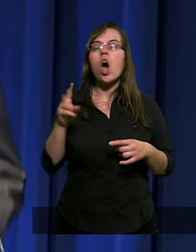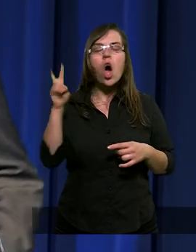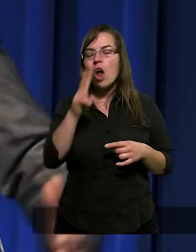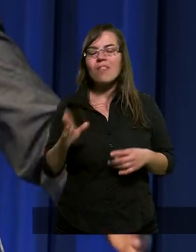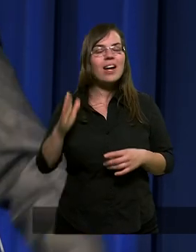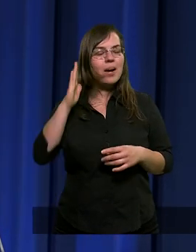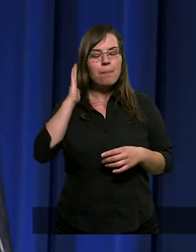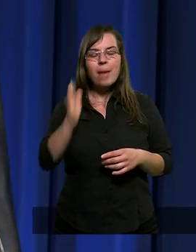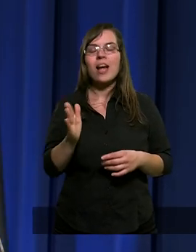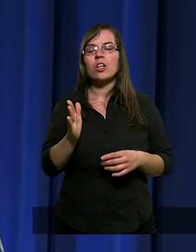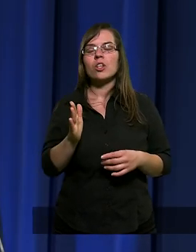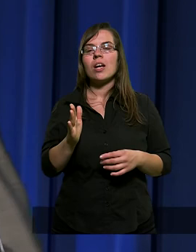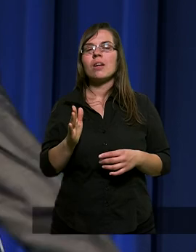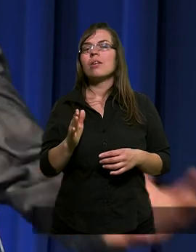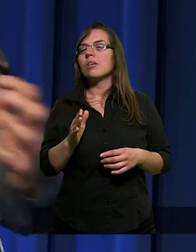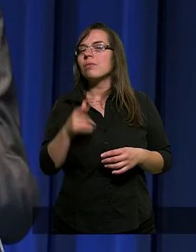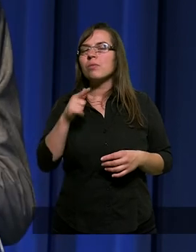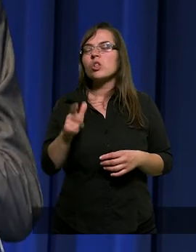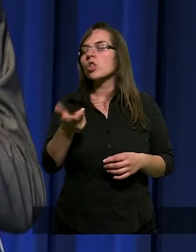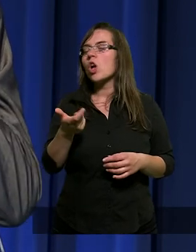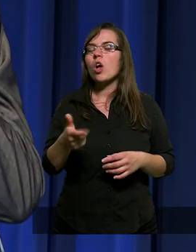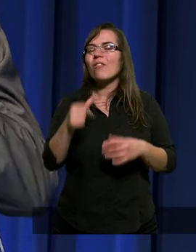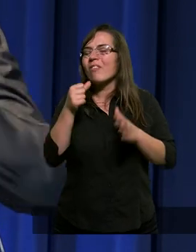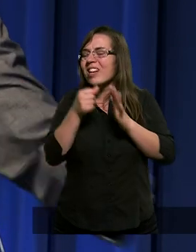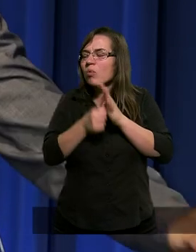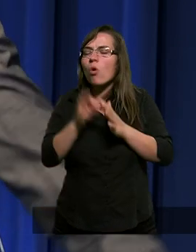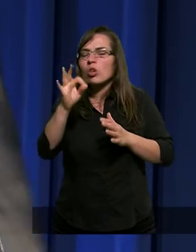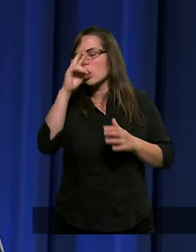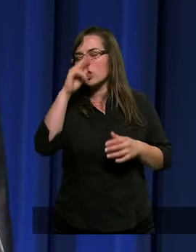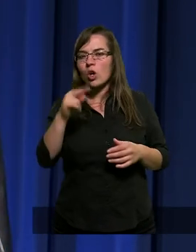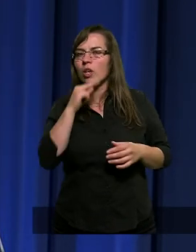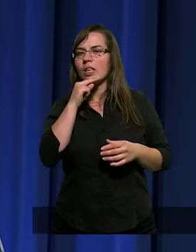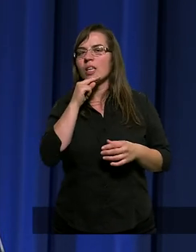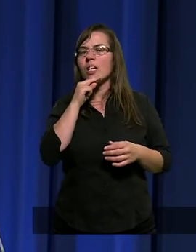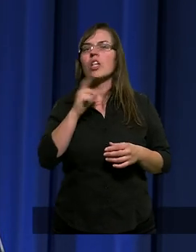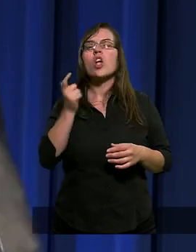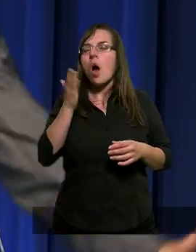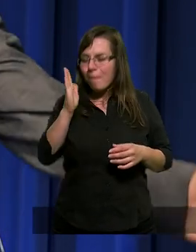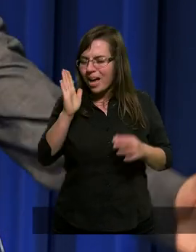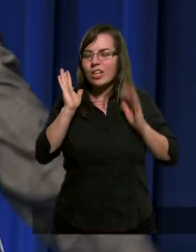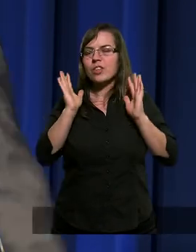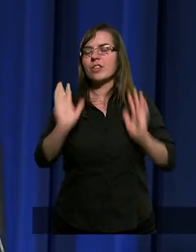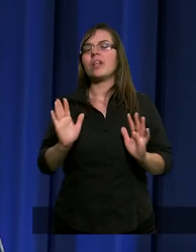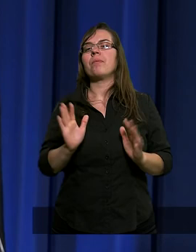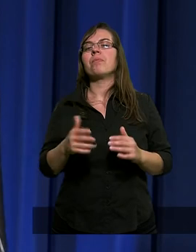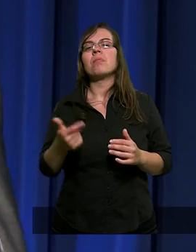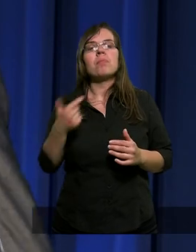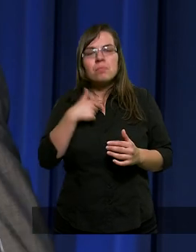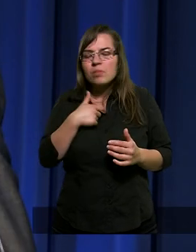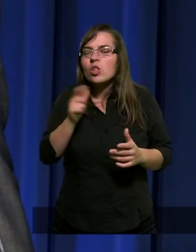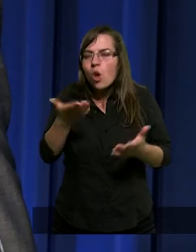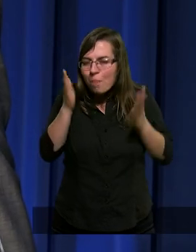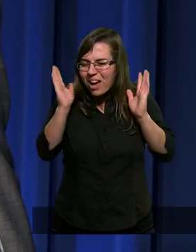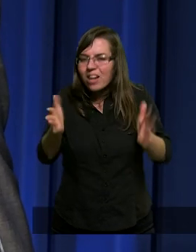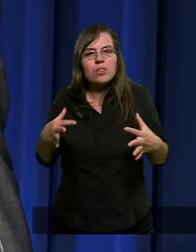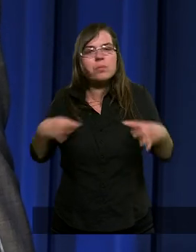Cokolwiek będzie, czy jeszcze nawiążę łączność z ojcem, co będzie? Nie